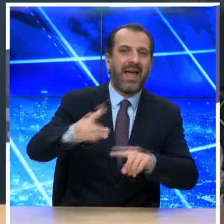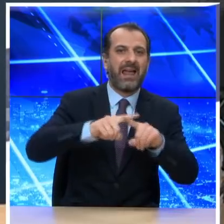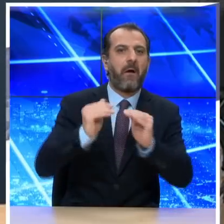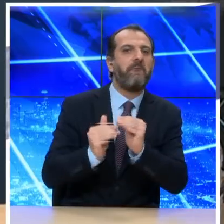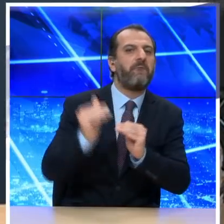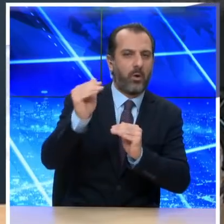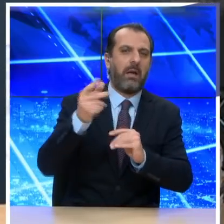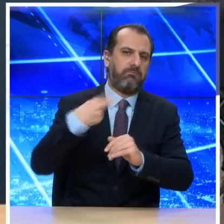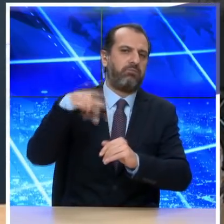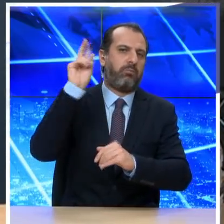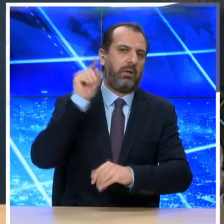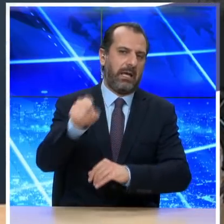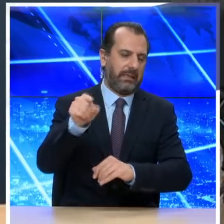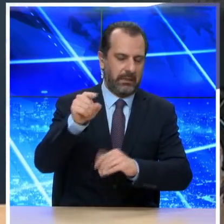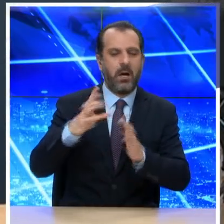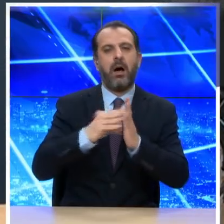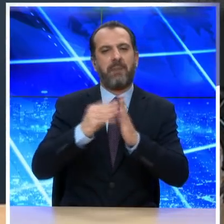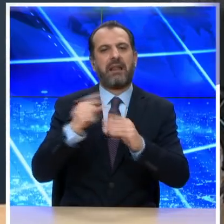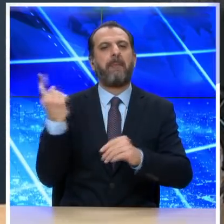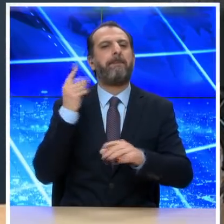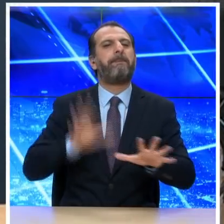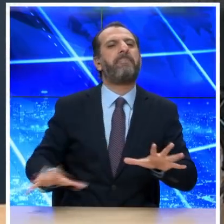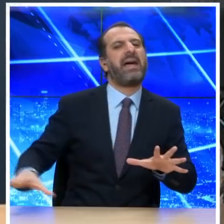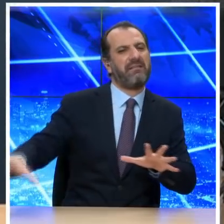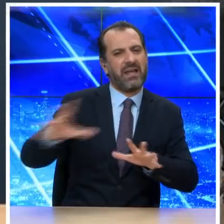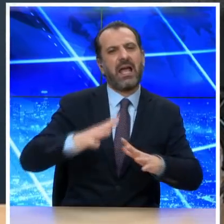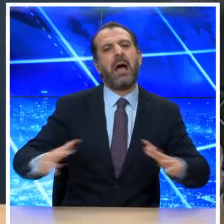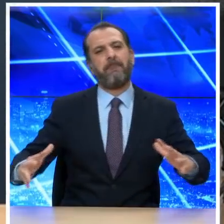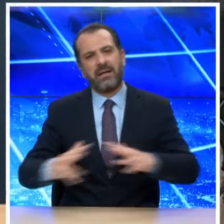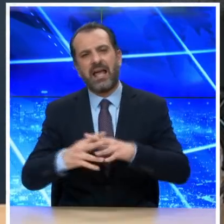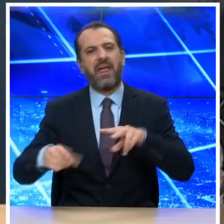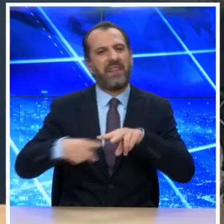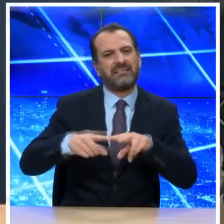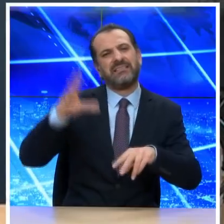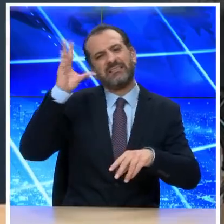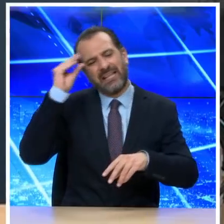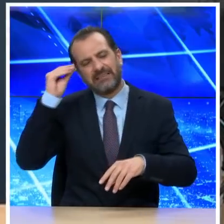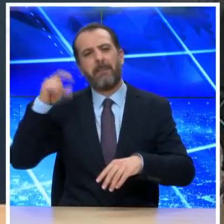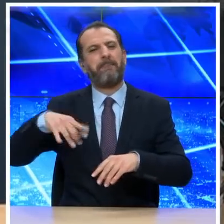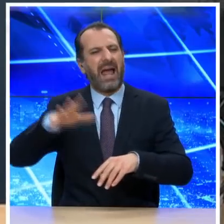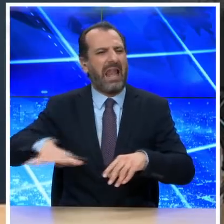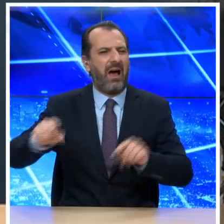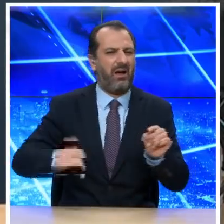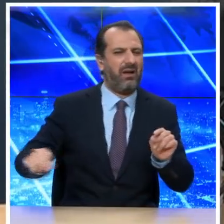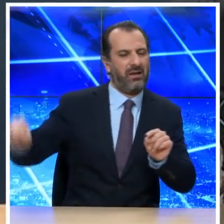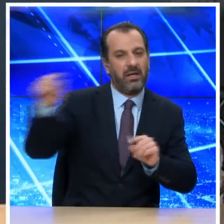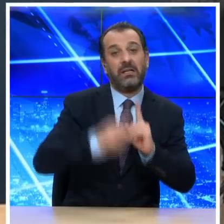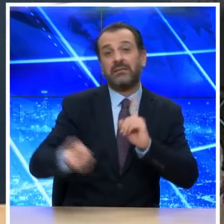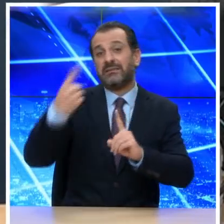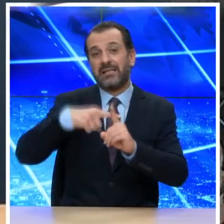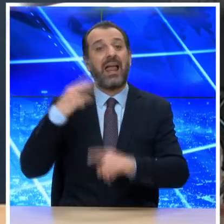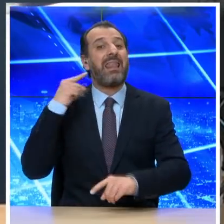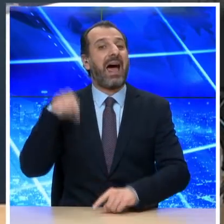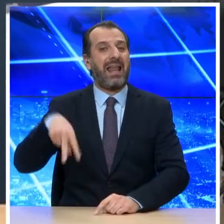της χώρας διατηρείται, χαρακτηριστικά να φέρουμε πάλι τις περιφέρειες της Περιερίας, της Δράμας, των Σερών και της Πέλλας, ενώ υψηλό παραμένει και το φορτίο της